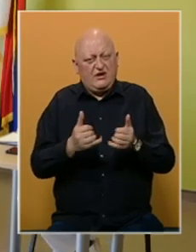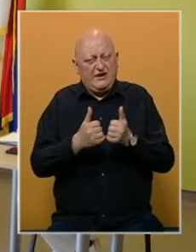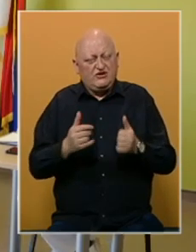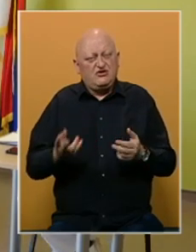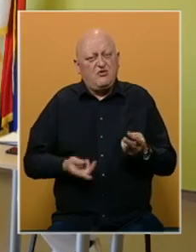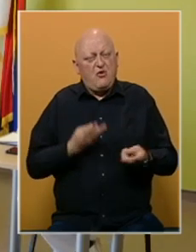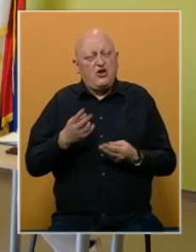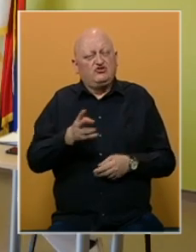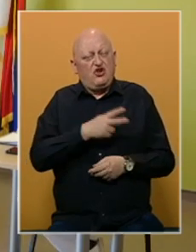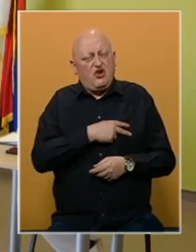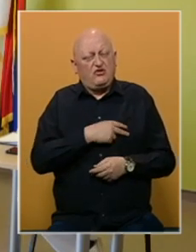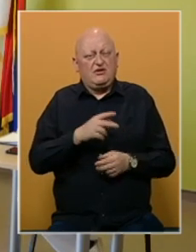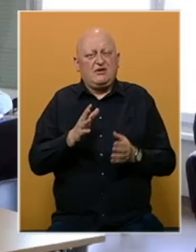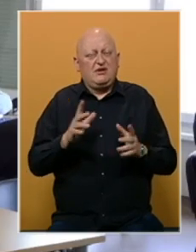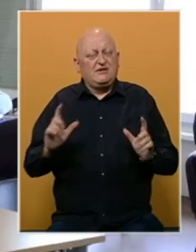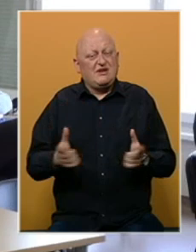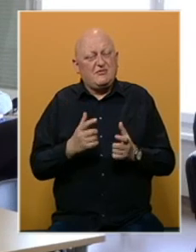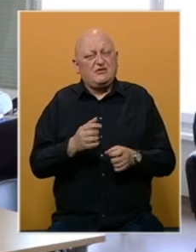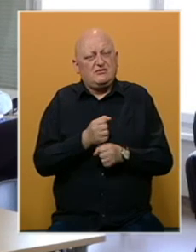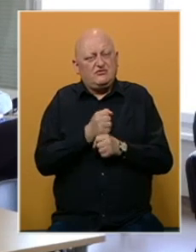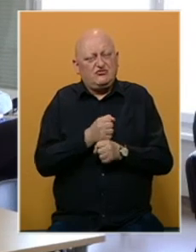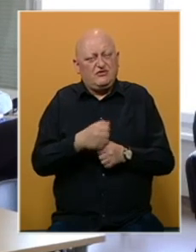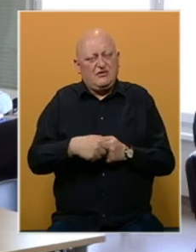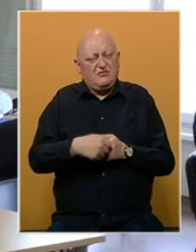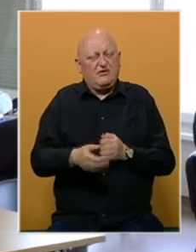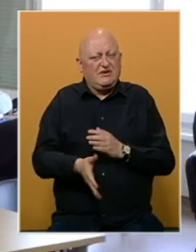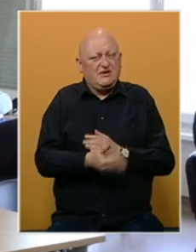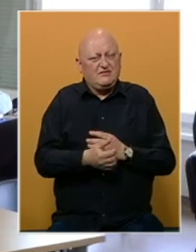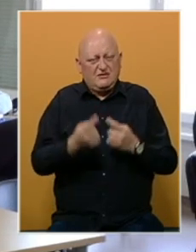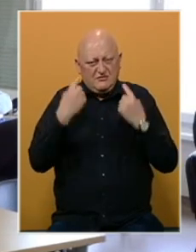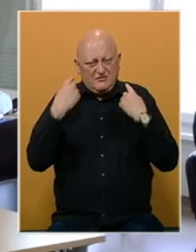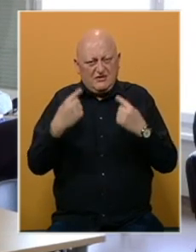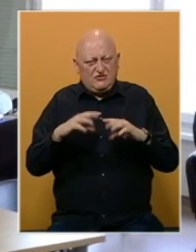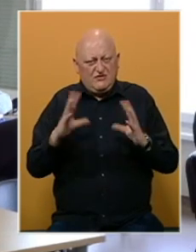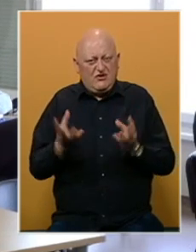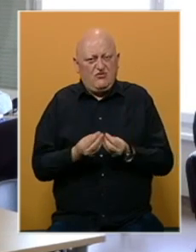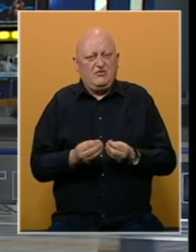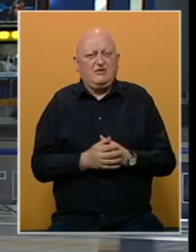se ponašaju odgovorno, da se i tokom praznika pridržavaju mjera i izbjegavaju masovno okupljanja.